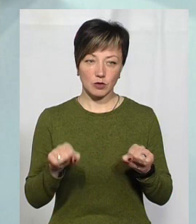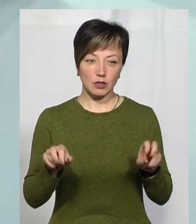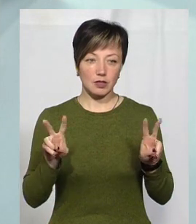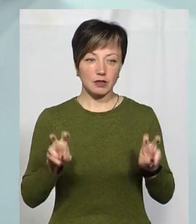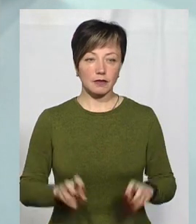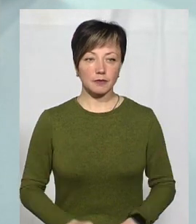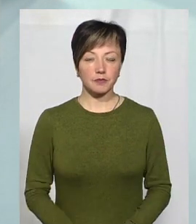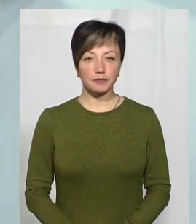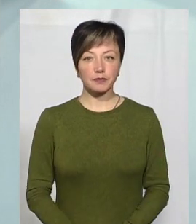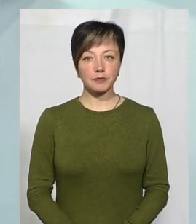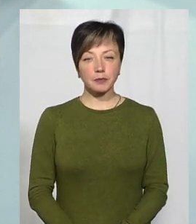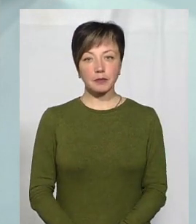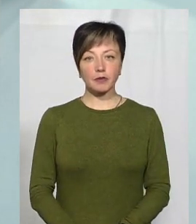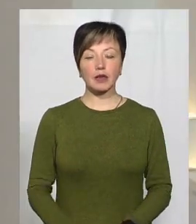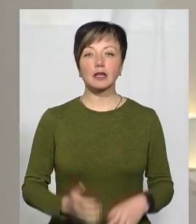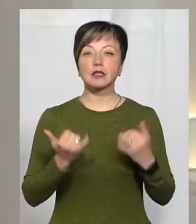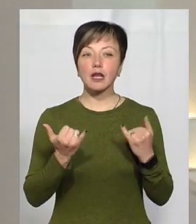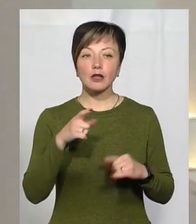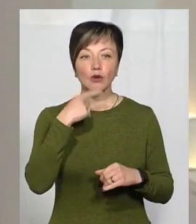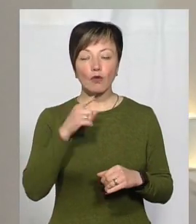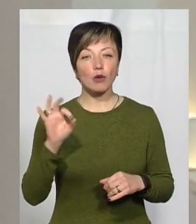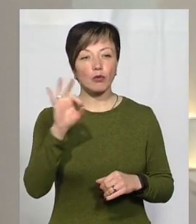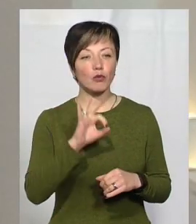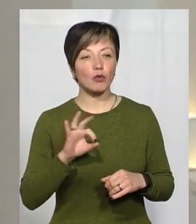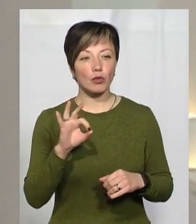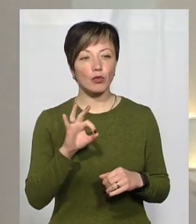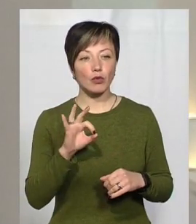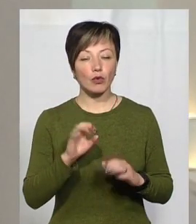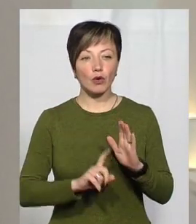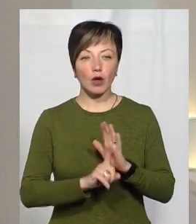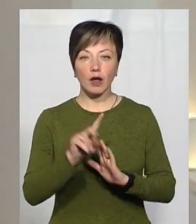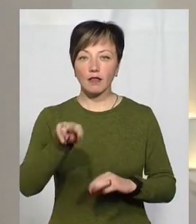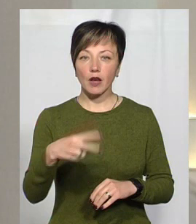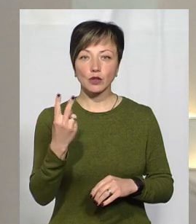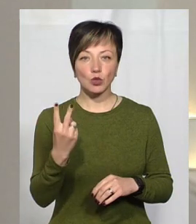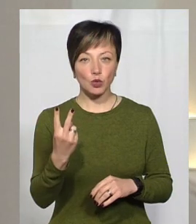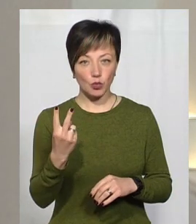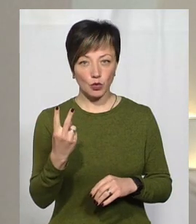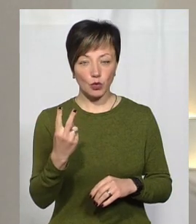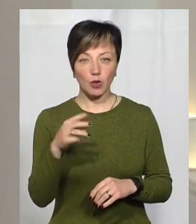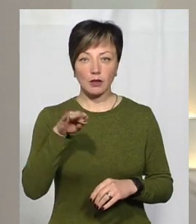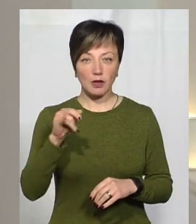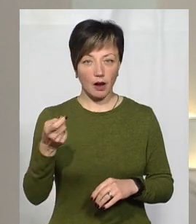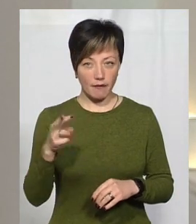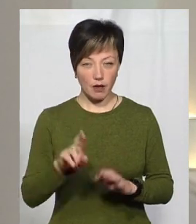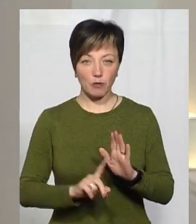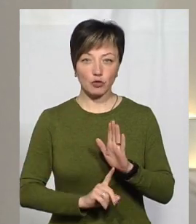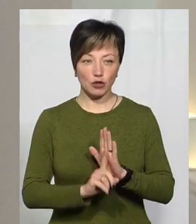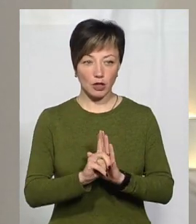назвати. Зараз говорять про те, що з 22 травня